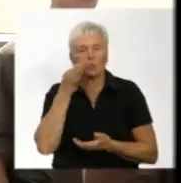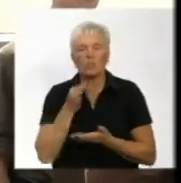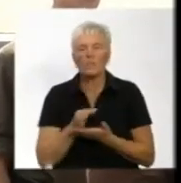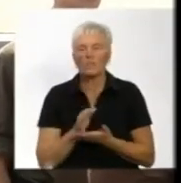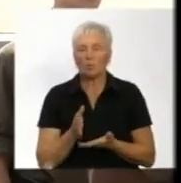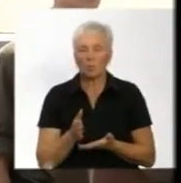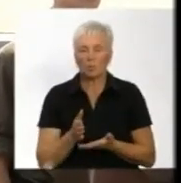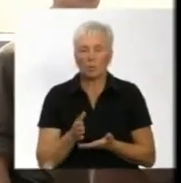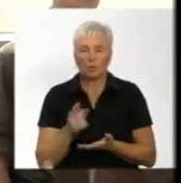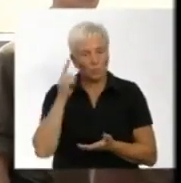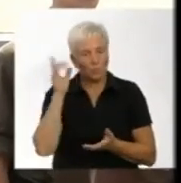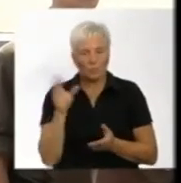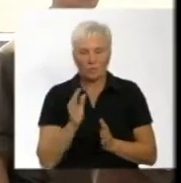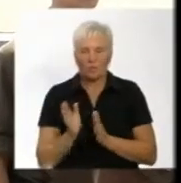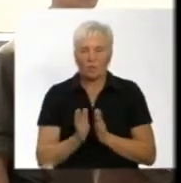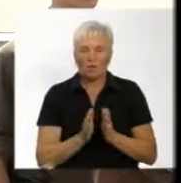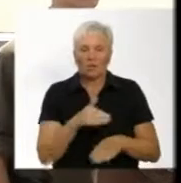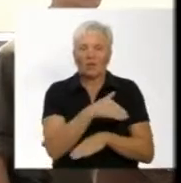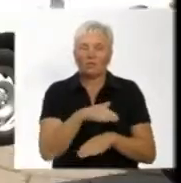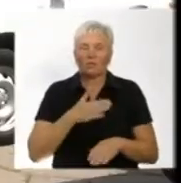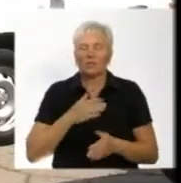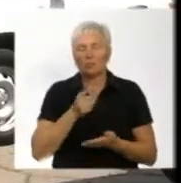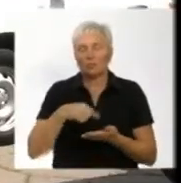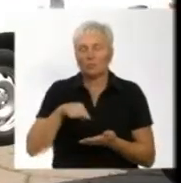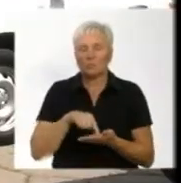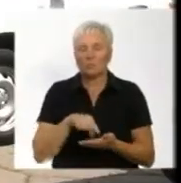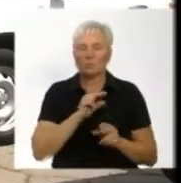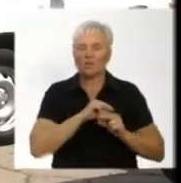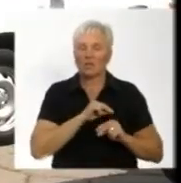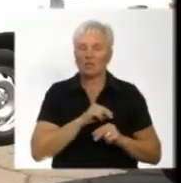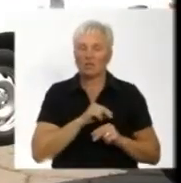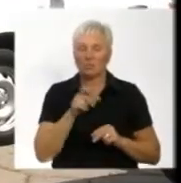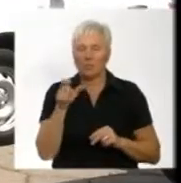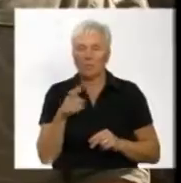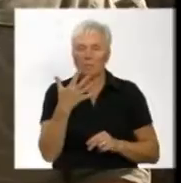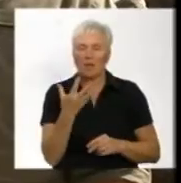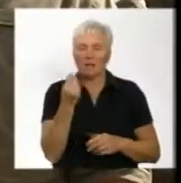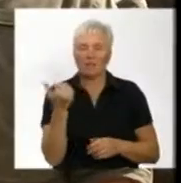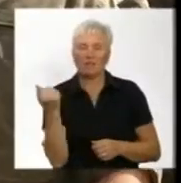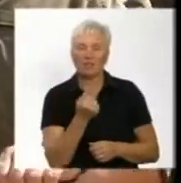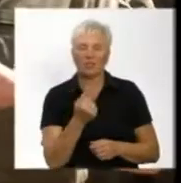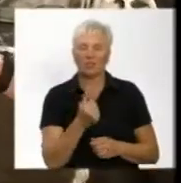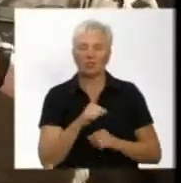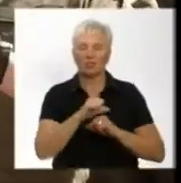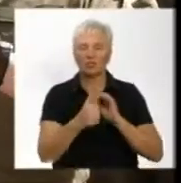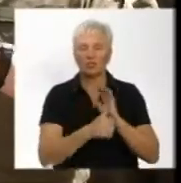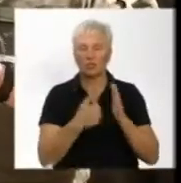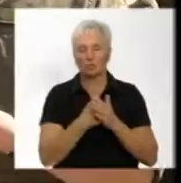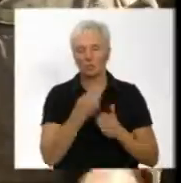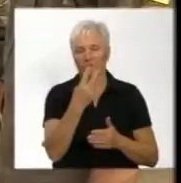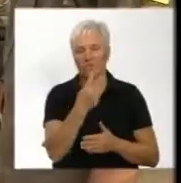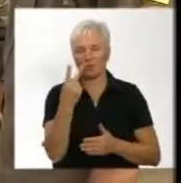Думаю, що все буде в порядку на вулицях нашого міста. Працюватимуть патрулі по п'ять днів на тиждень з 16 до 22